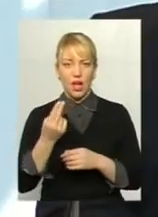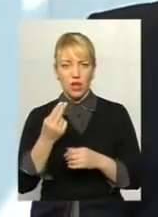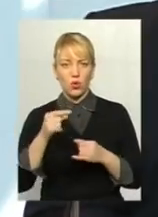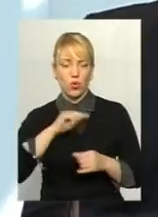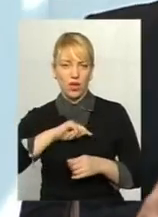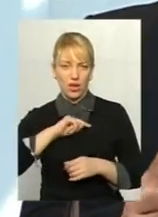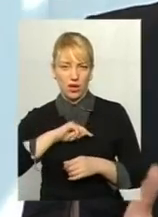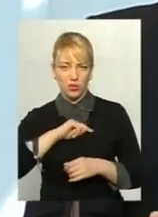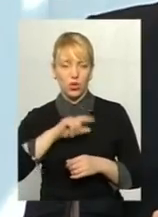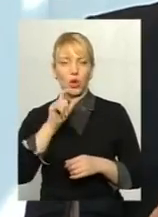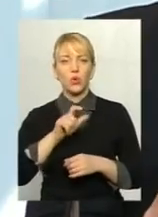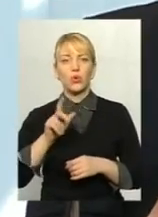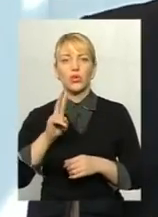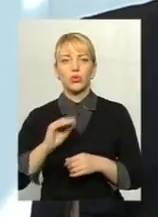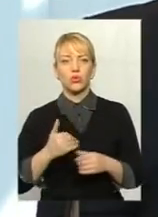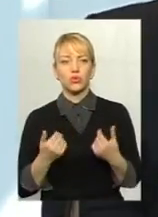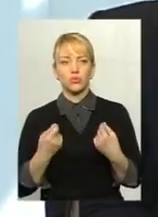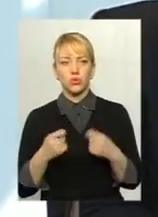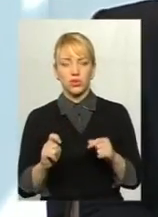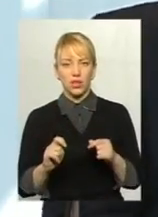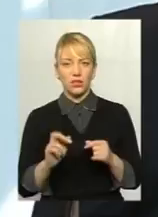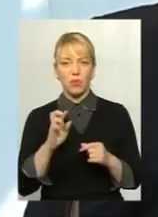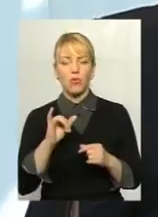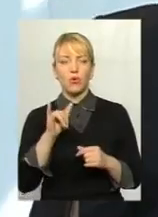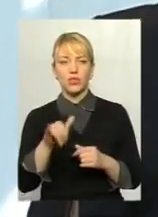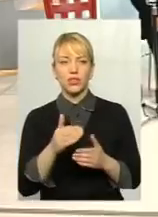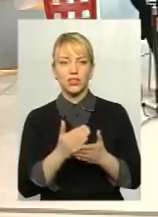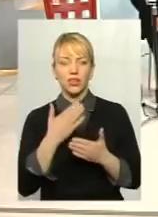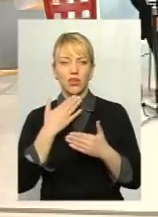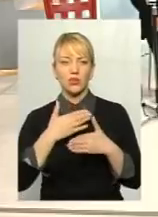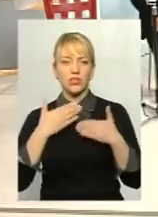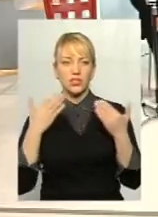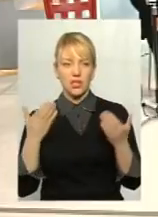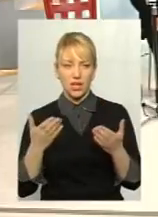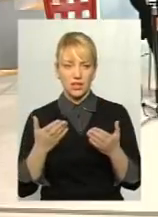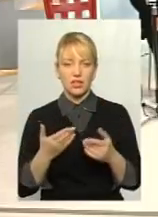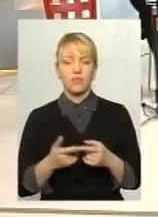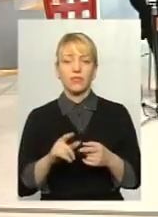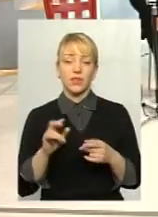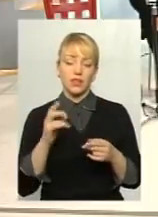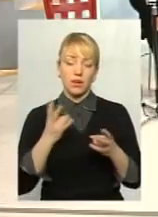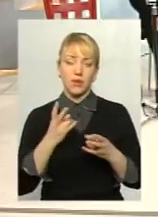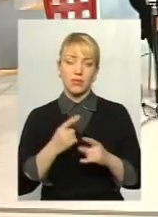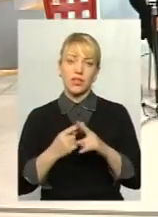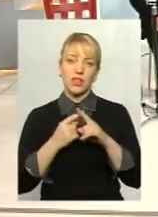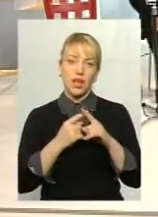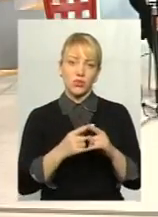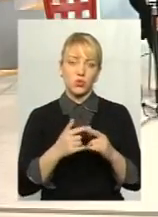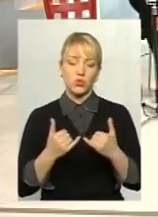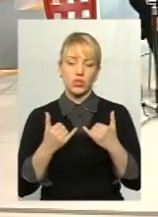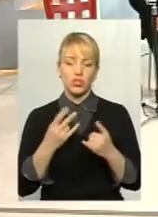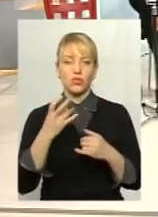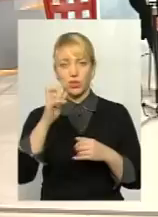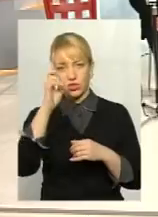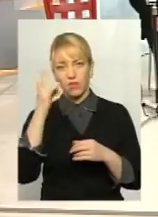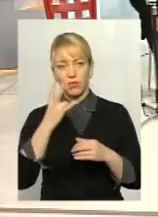хочуть продати, бо в них це, скажімо, останні джерівної. Тут, може, їм треба піти на зустріч, але ця держава має зробити цей